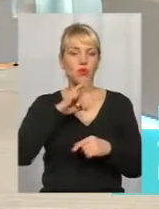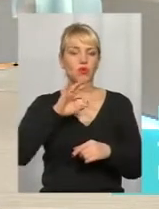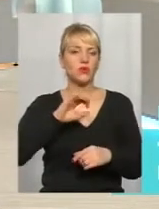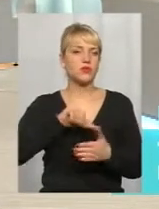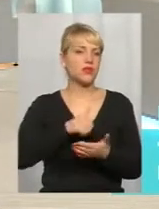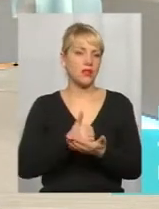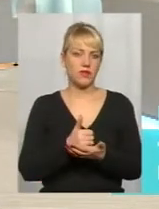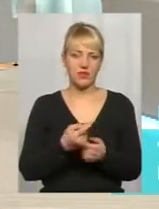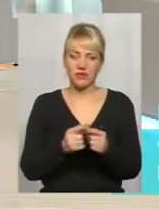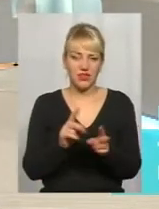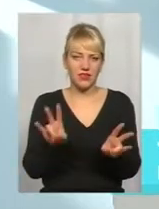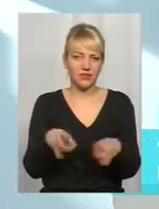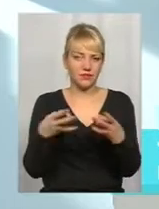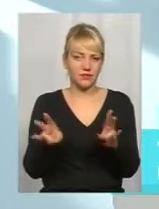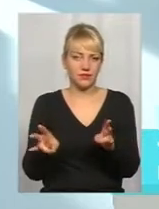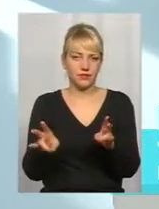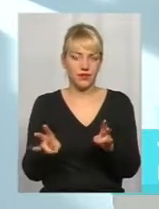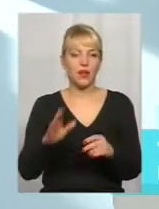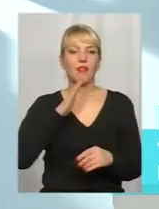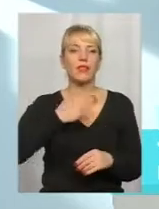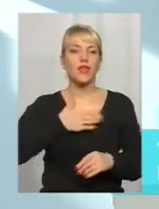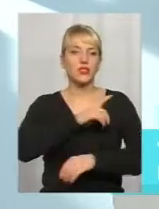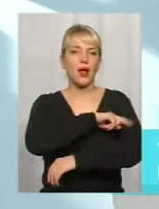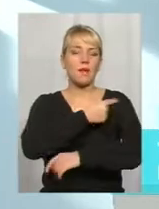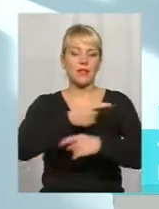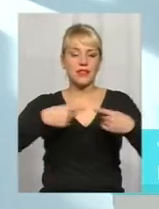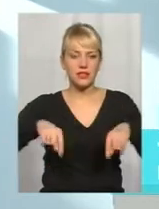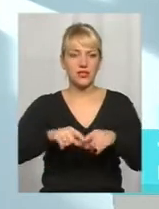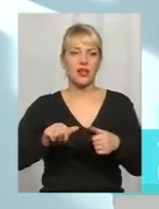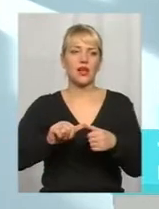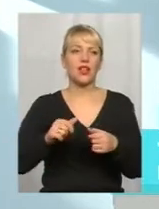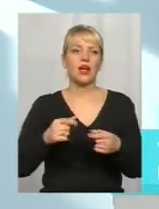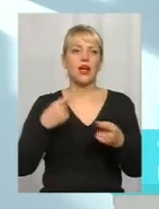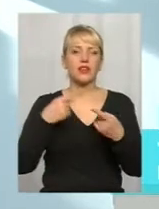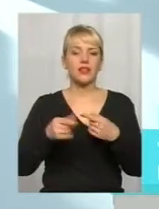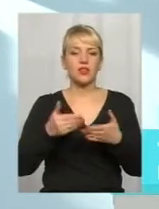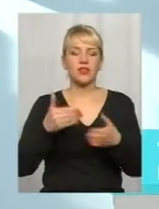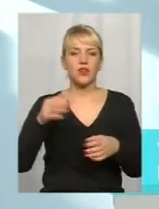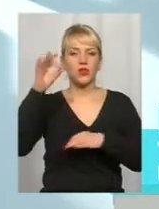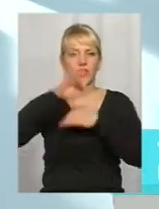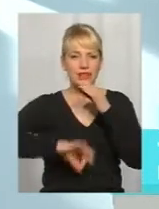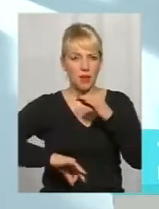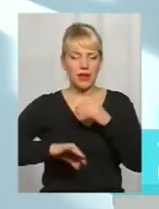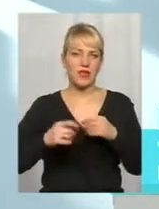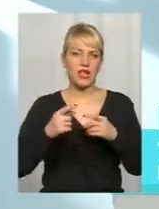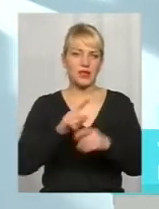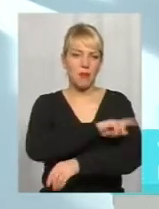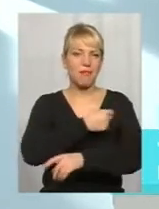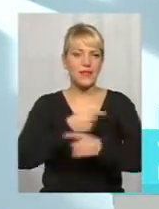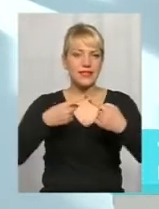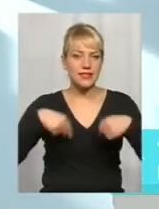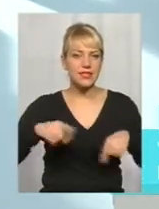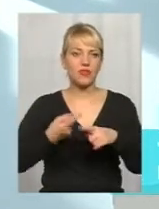в этом нет необходимости. Понимаете, наша медицина отличается от западной тем, що в западной медицине очень много